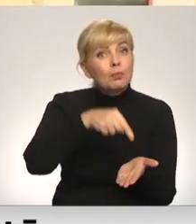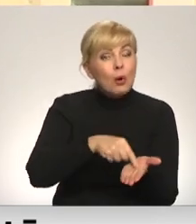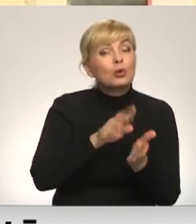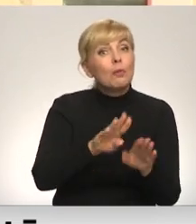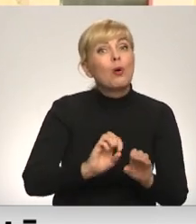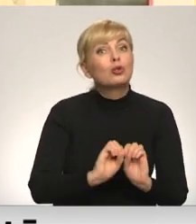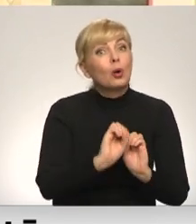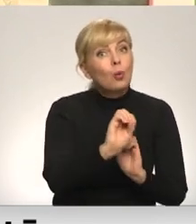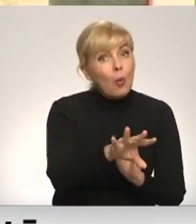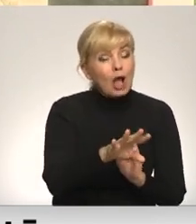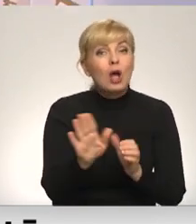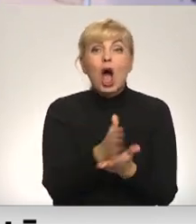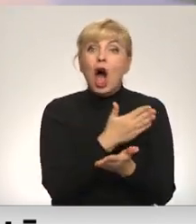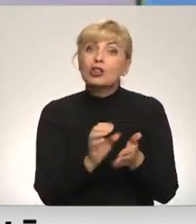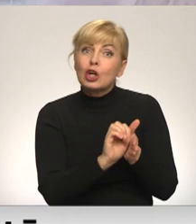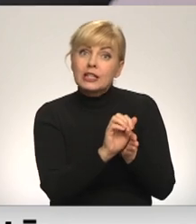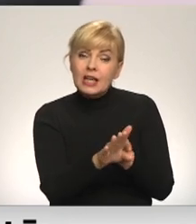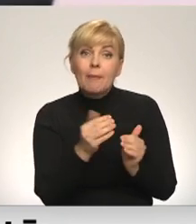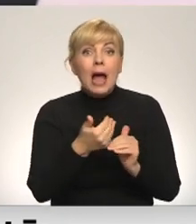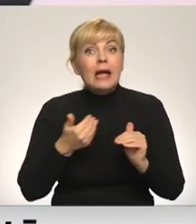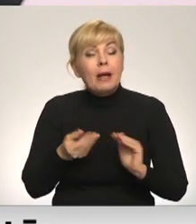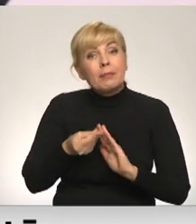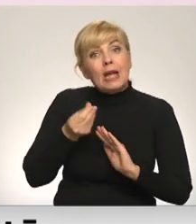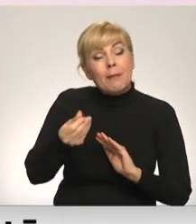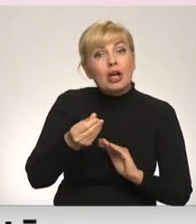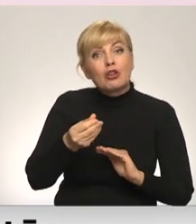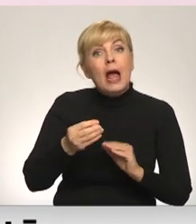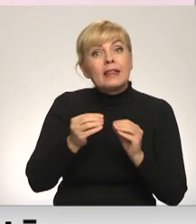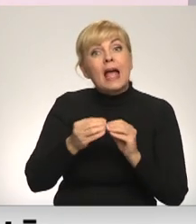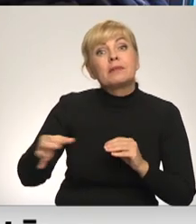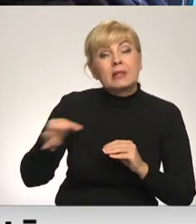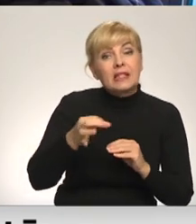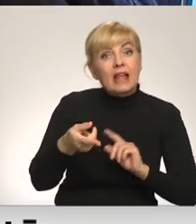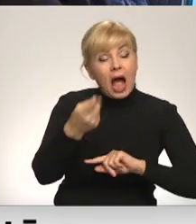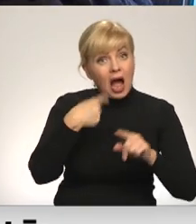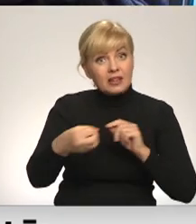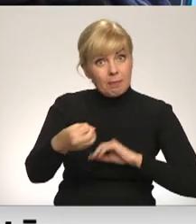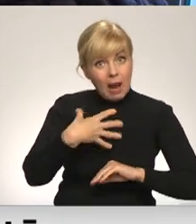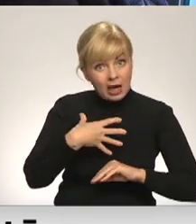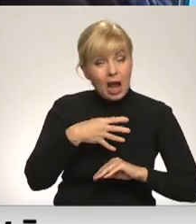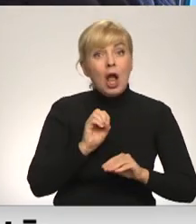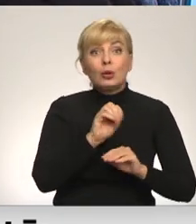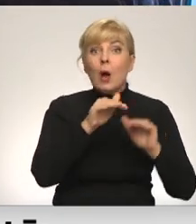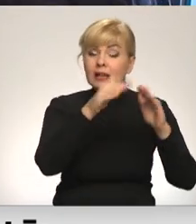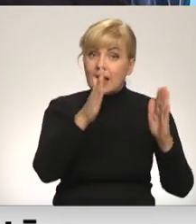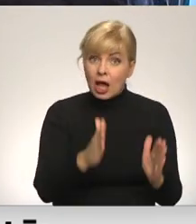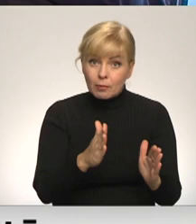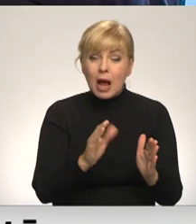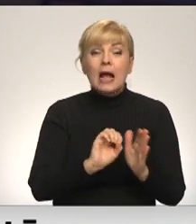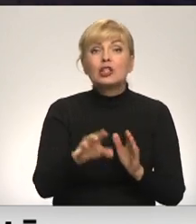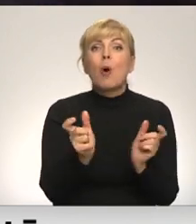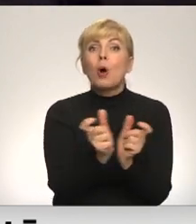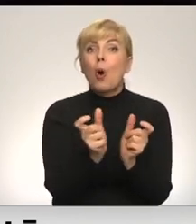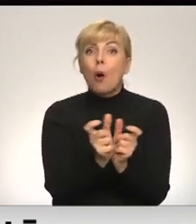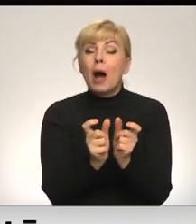nodots, atšķirsies arī sistēma, kā iepriekš iemaksā tie 10 centi tiks atgūti. Ja iepakojums tiks nodots tarumātā, tas izdos kuponu,